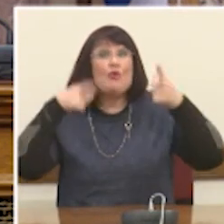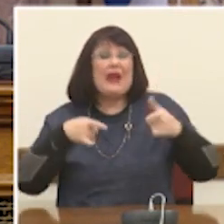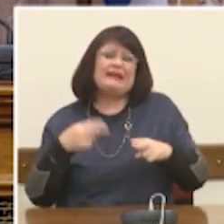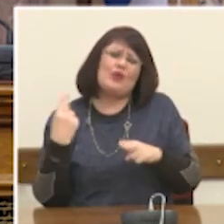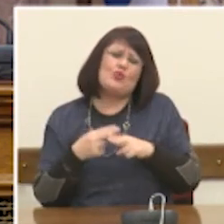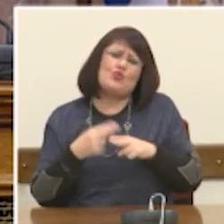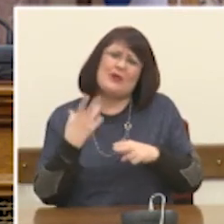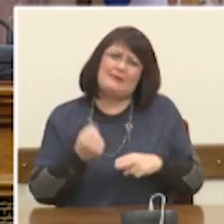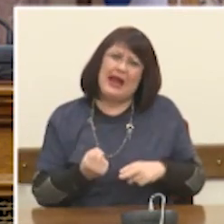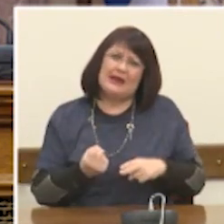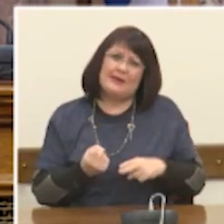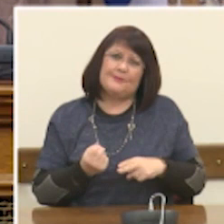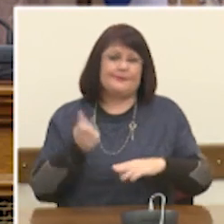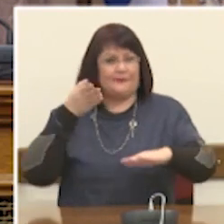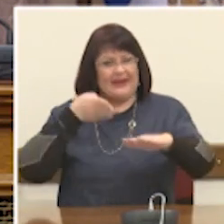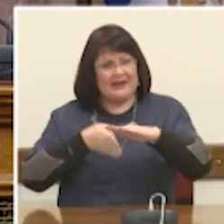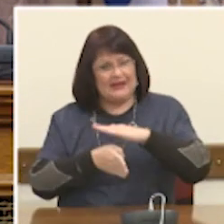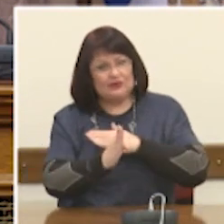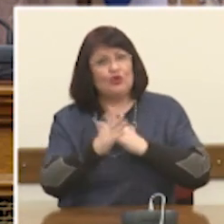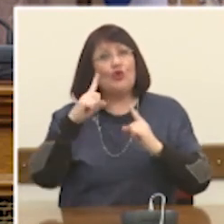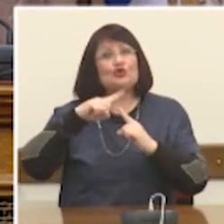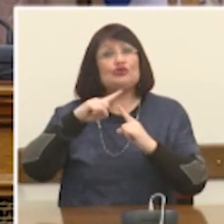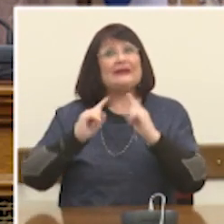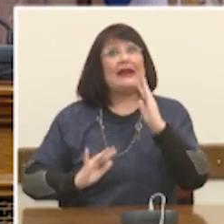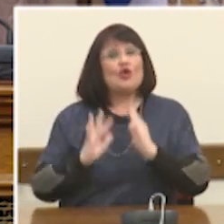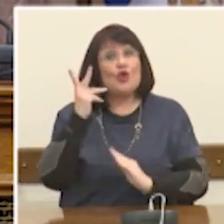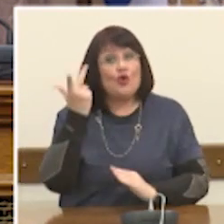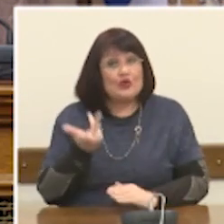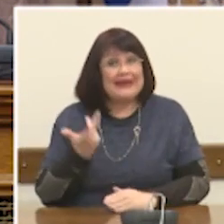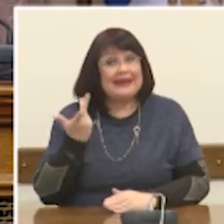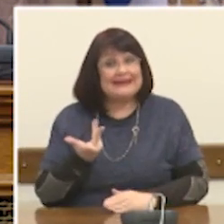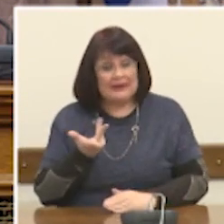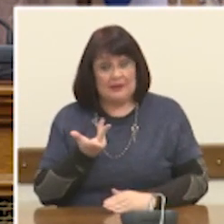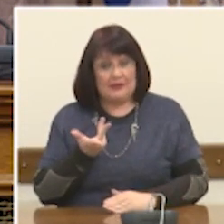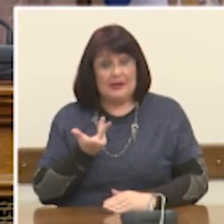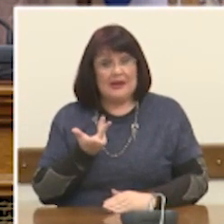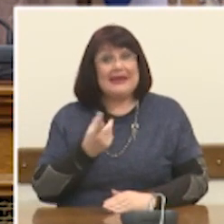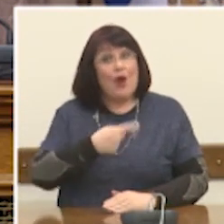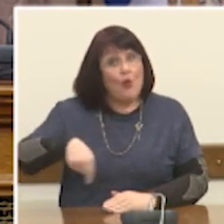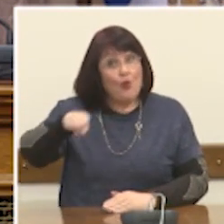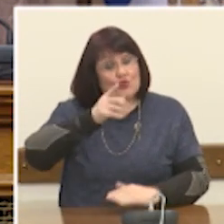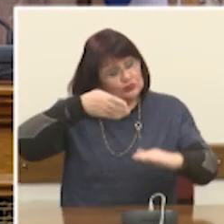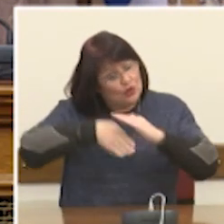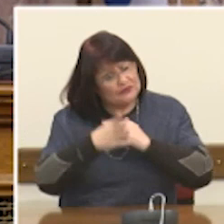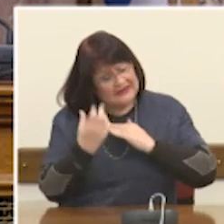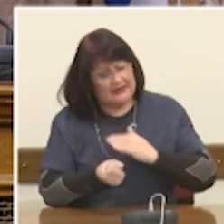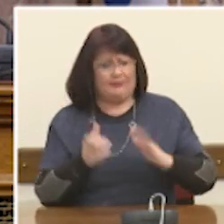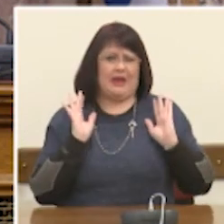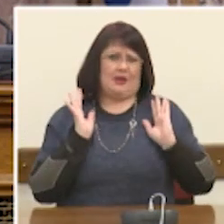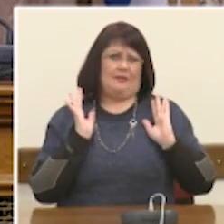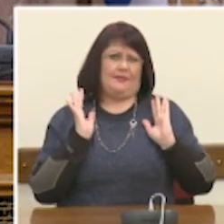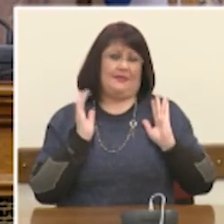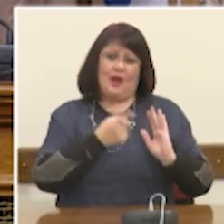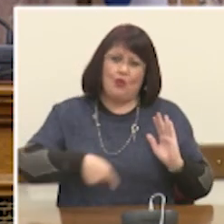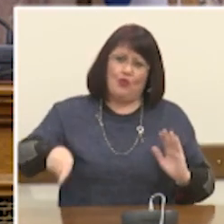Ίσοδος της τεχνολογίας να μην σημαίνει έξοδο για κανέναν. Και αντίθετα, με την